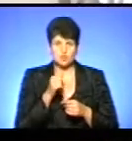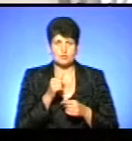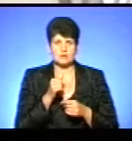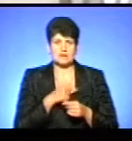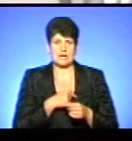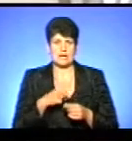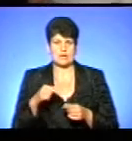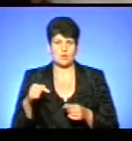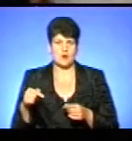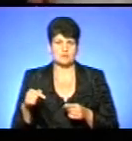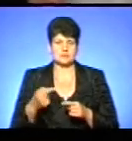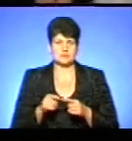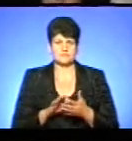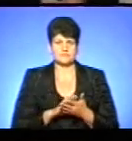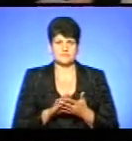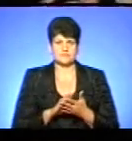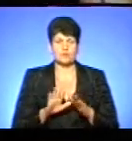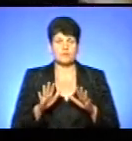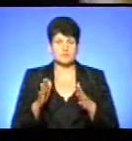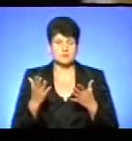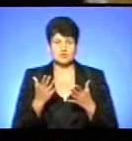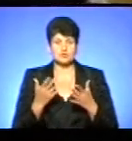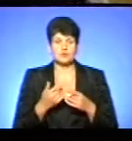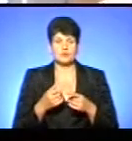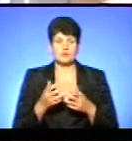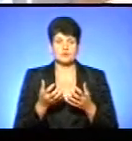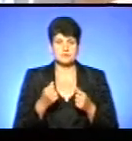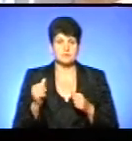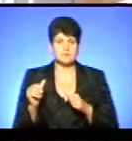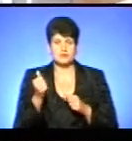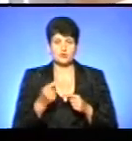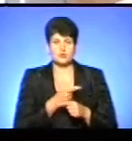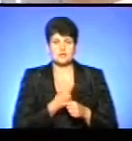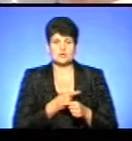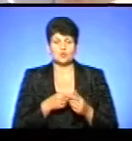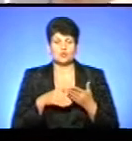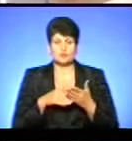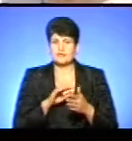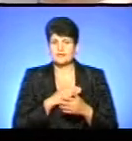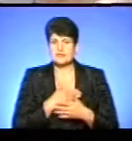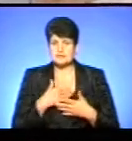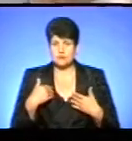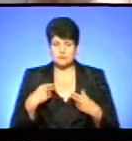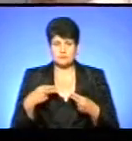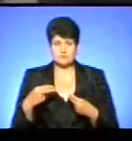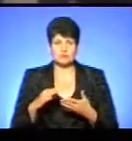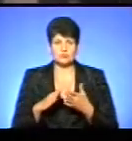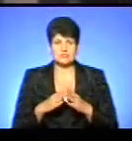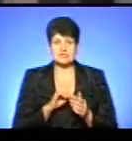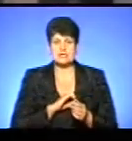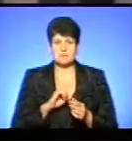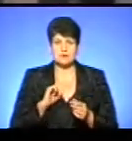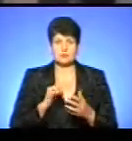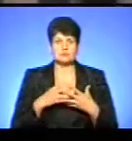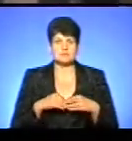кардіограму. У випадку, якщо пацієнт, отримавши первинну медичну допомогу, не захоче укладати договір з терапевтом чи